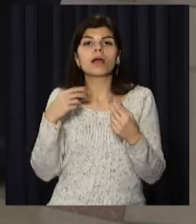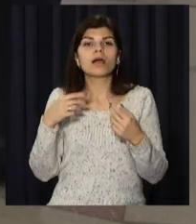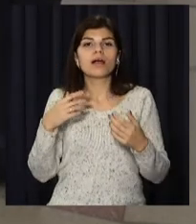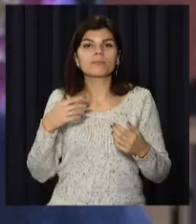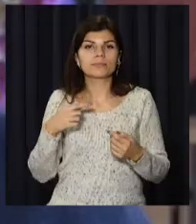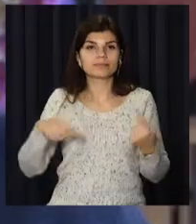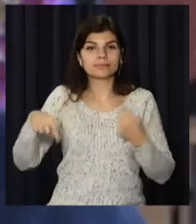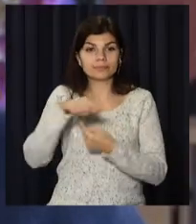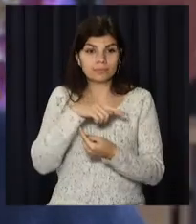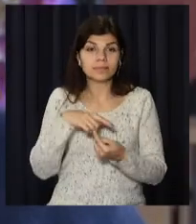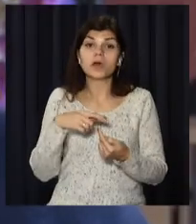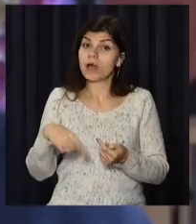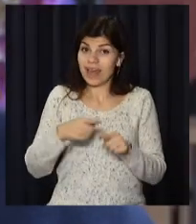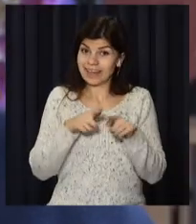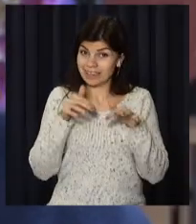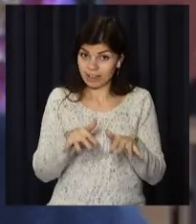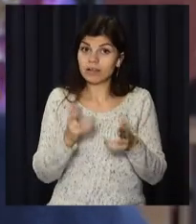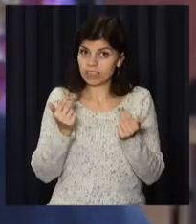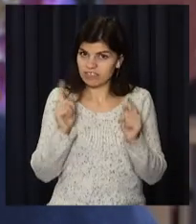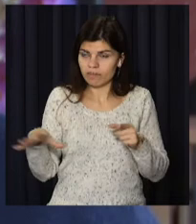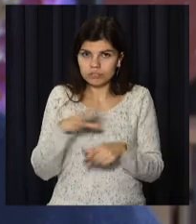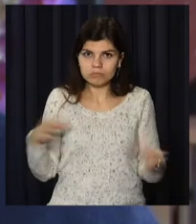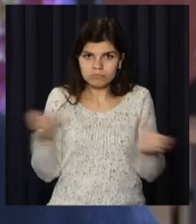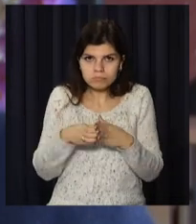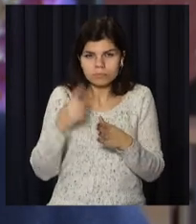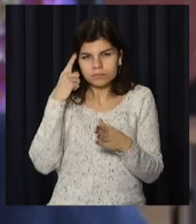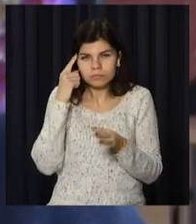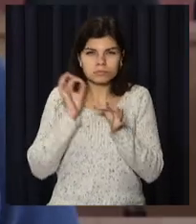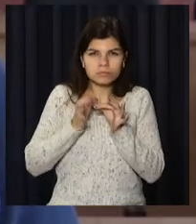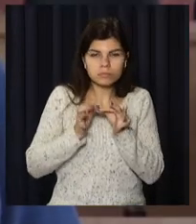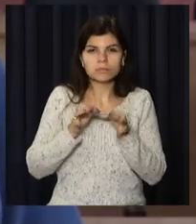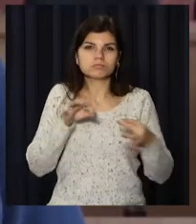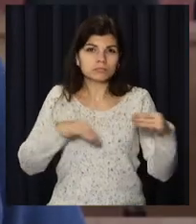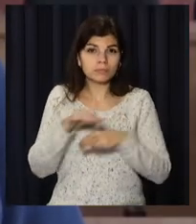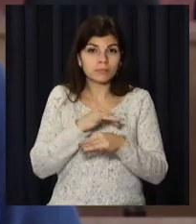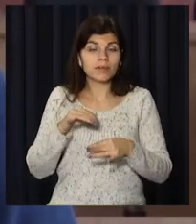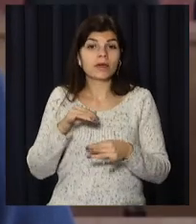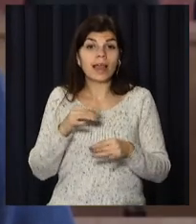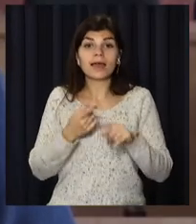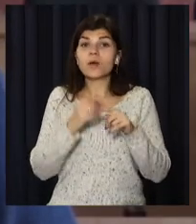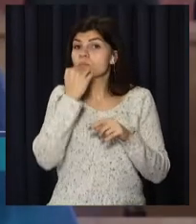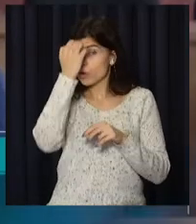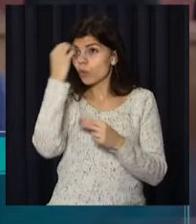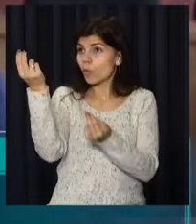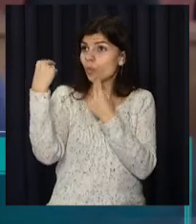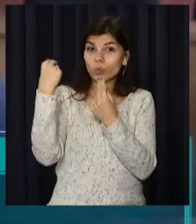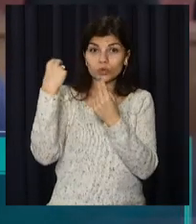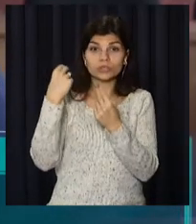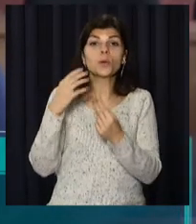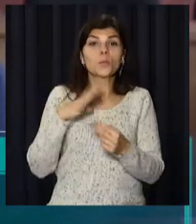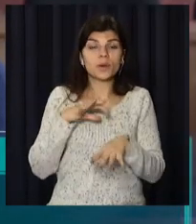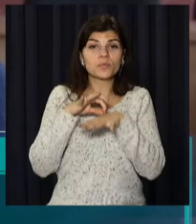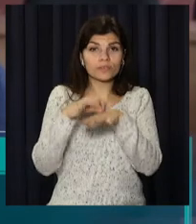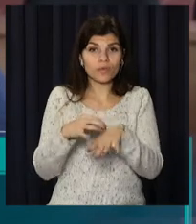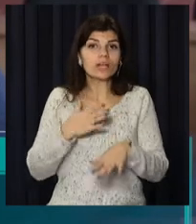Ця справа об'єднала всіх нас. І дійсно наша школа – це школа-територія довіри. І дякуючи тренінгам, які були проведені,